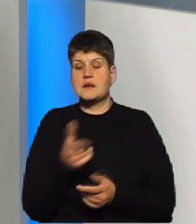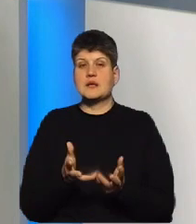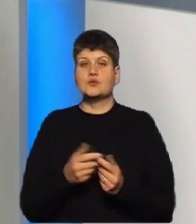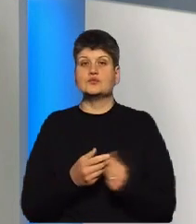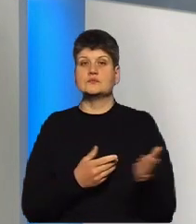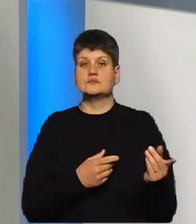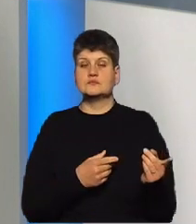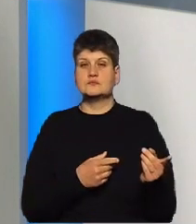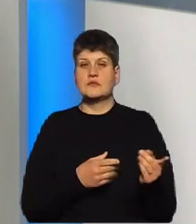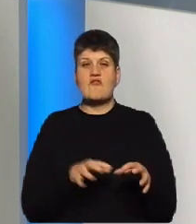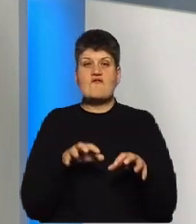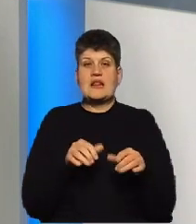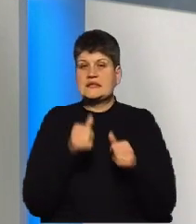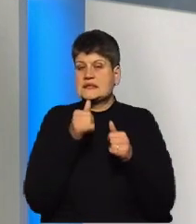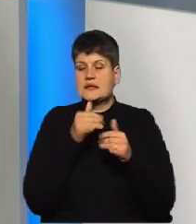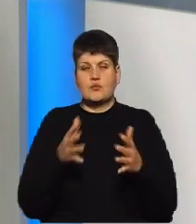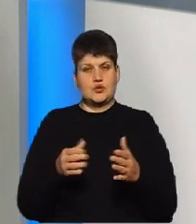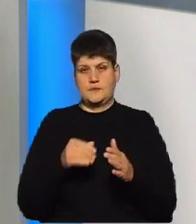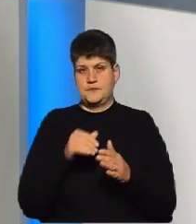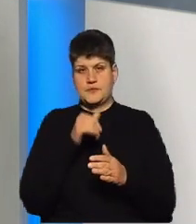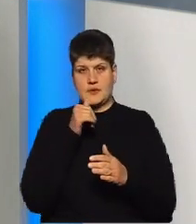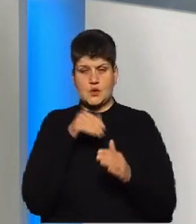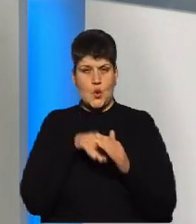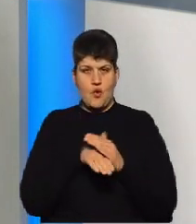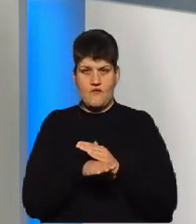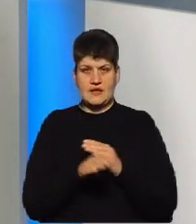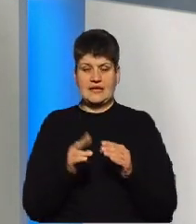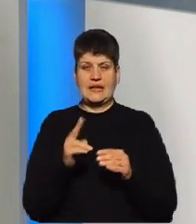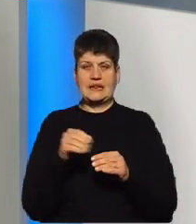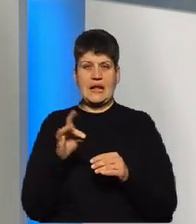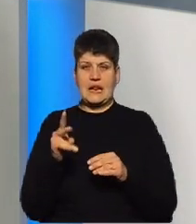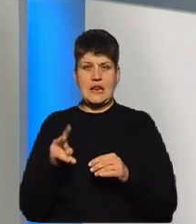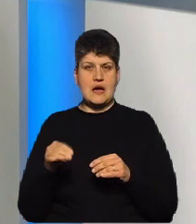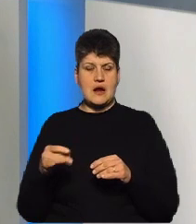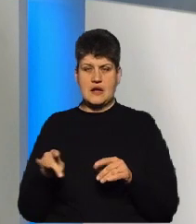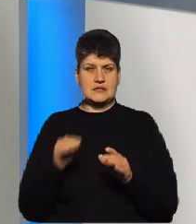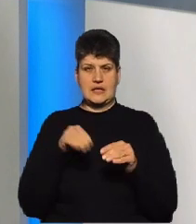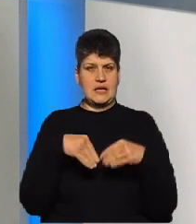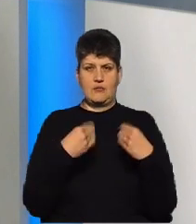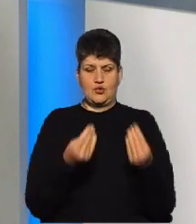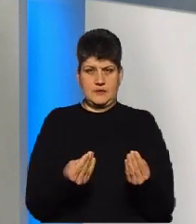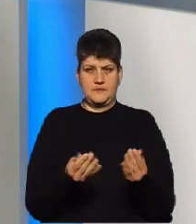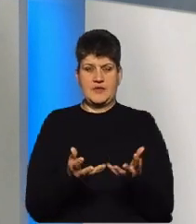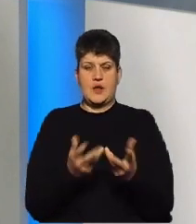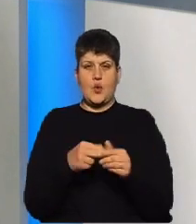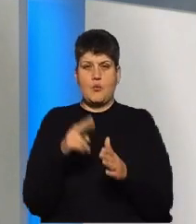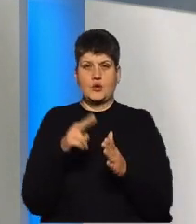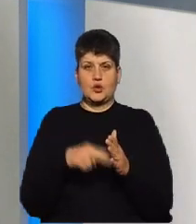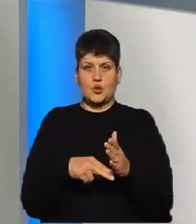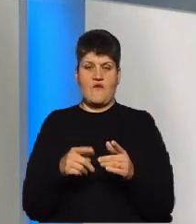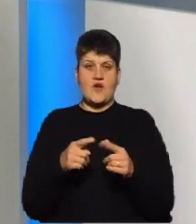Власник не може приховати, тому що власник не подає декларації, що він щось приховує, нараховує податковий орган.